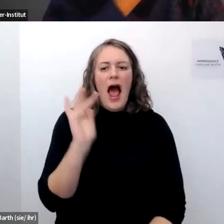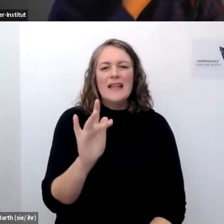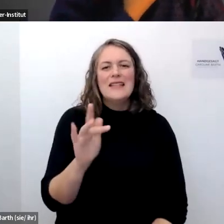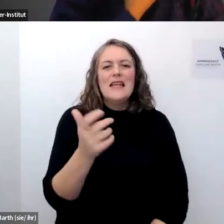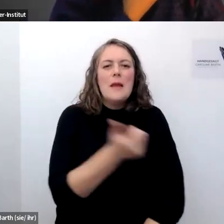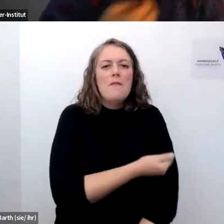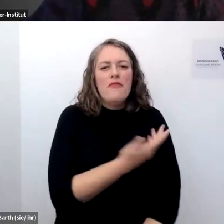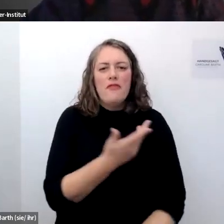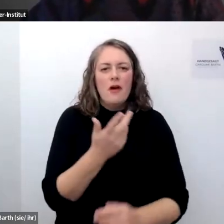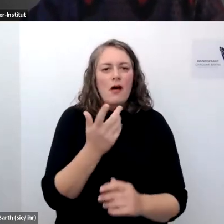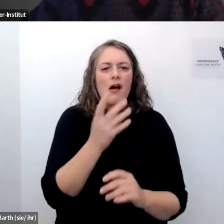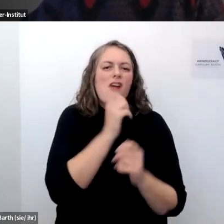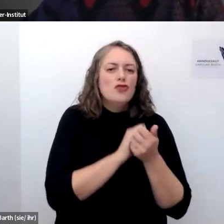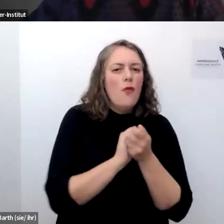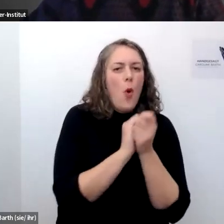verschwörungstheoretiker